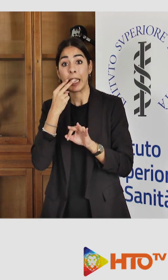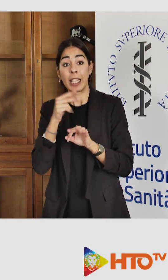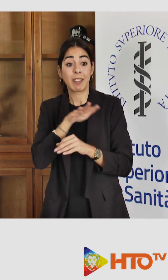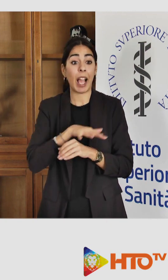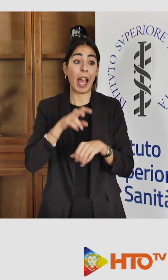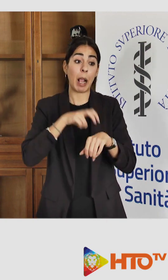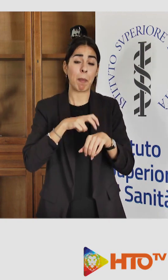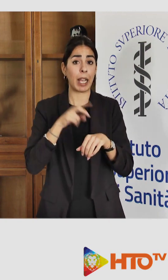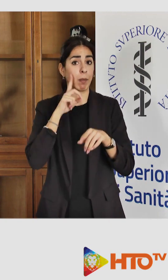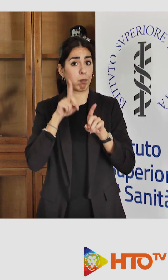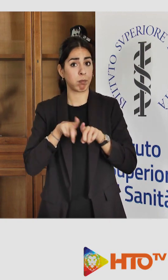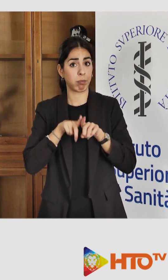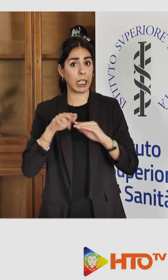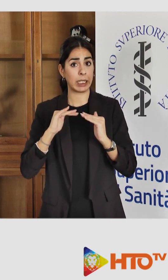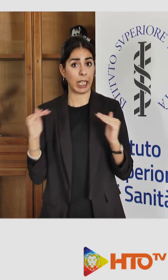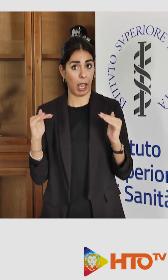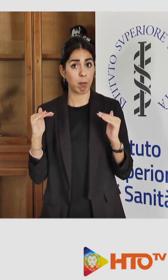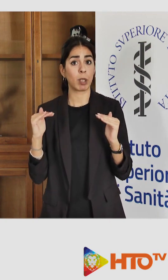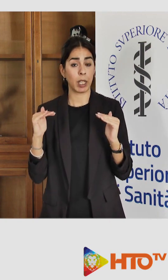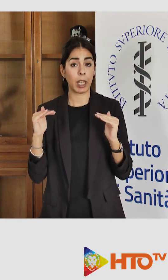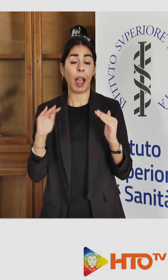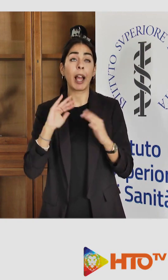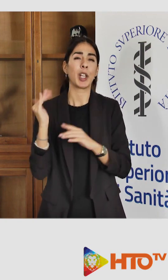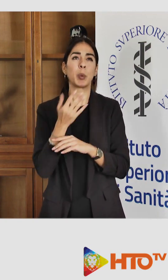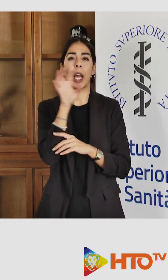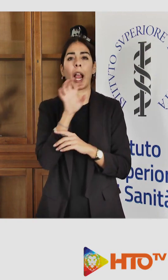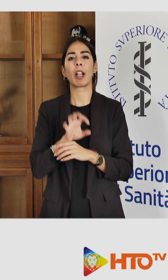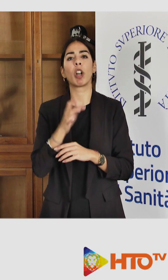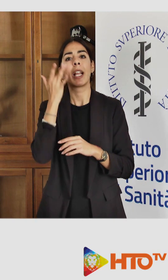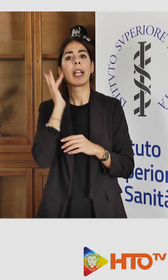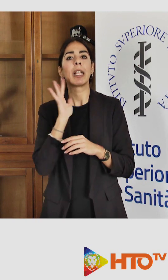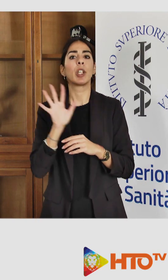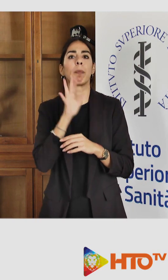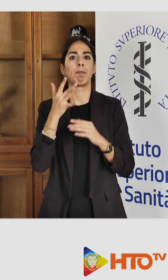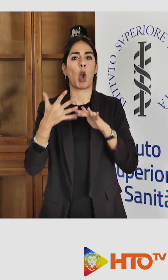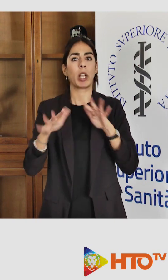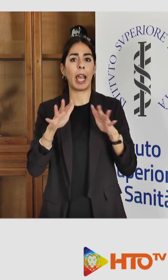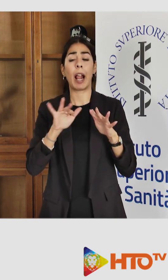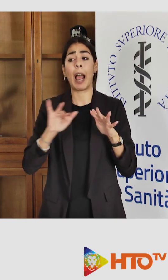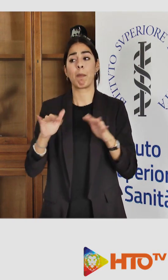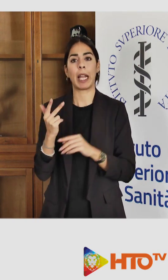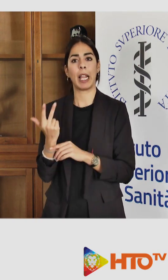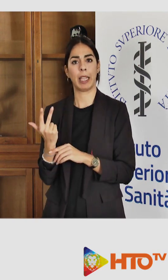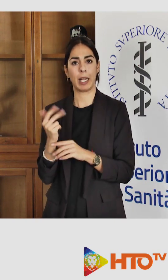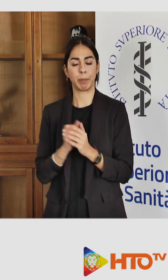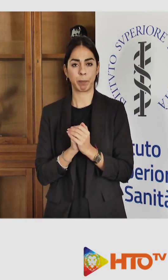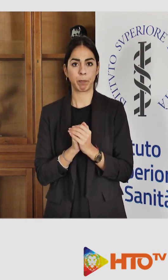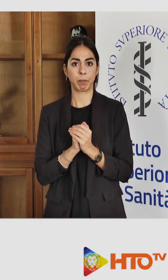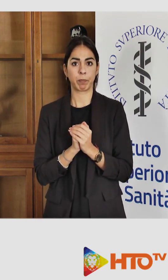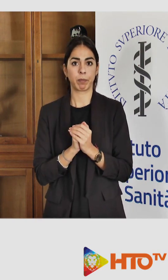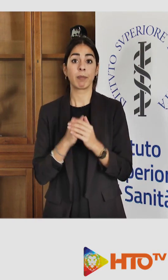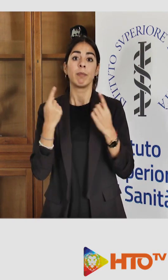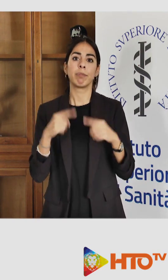stabile e tutte le regioni sono classificate a rischio moderato tranne 3. Questo porta a raccomandare